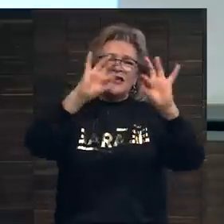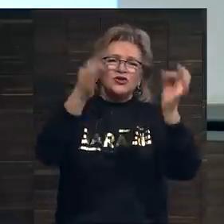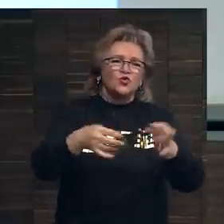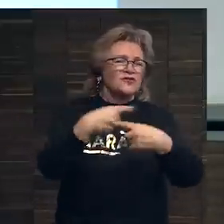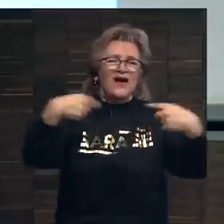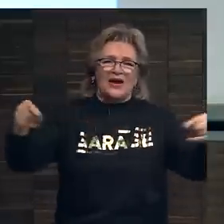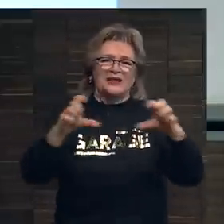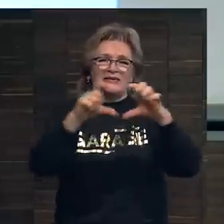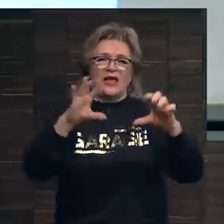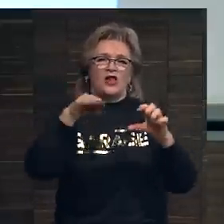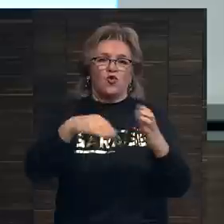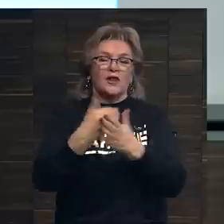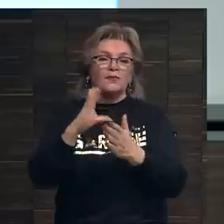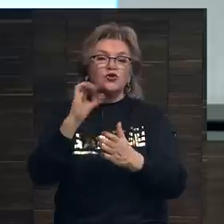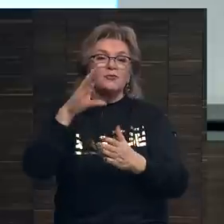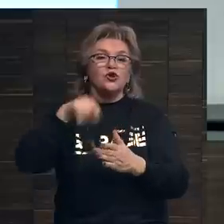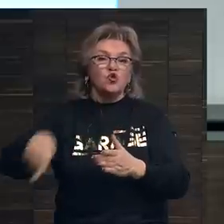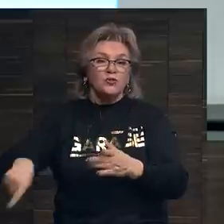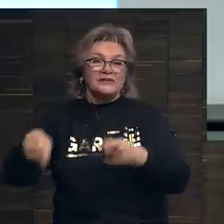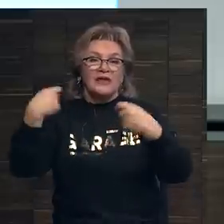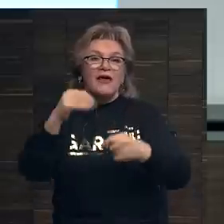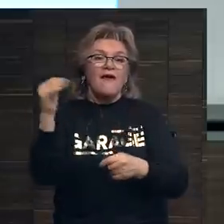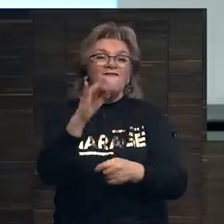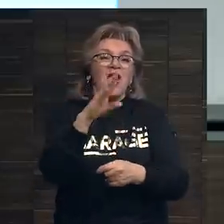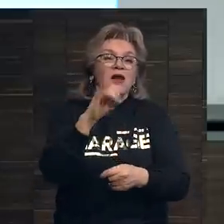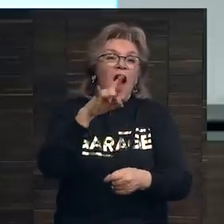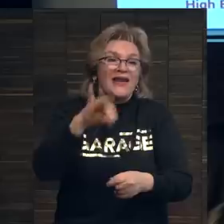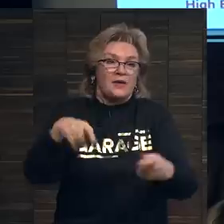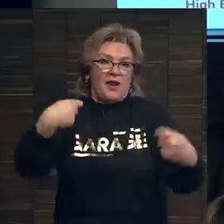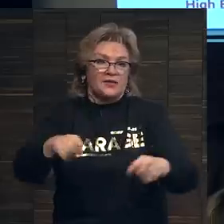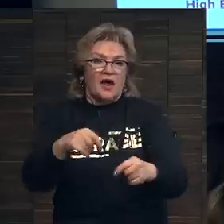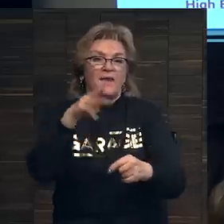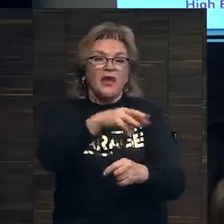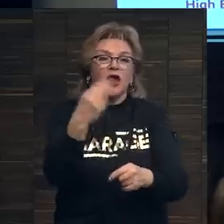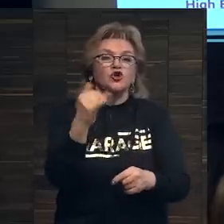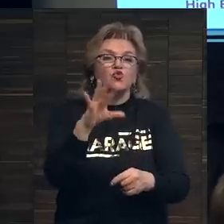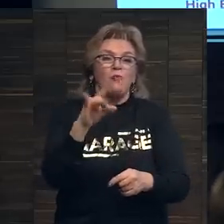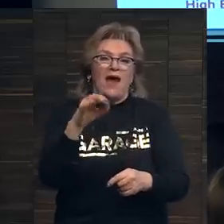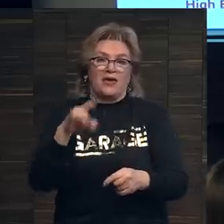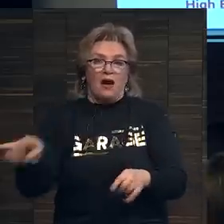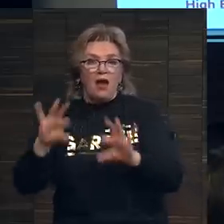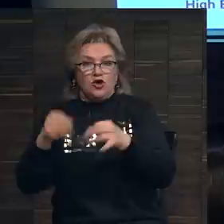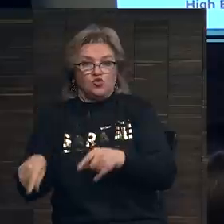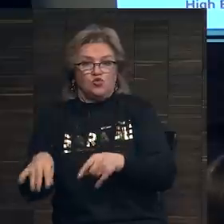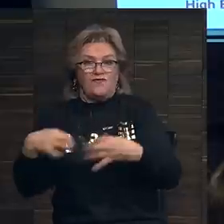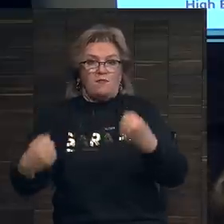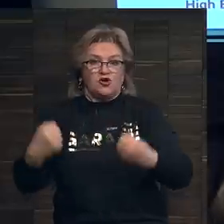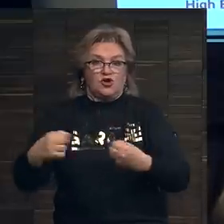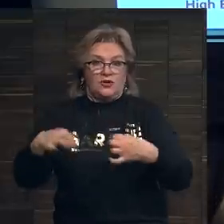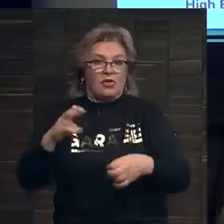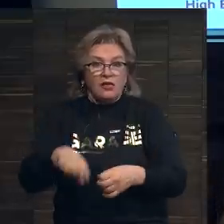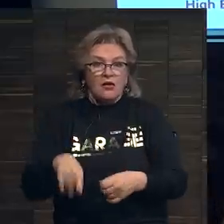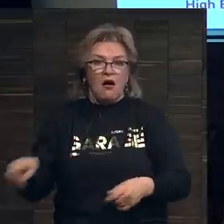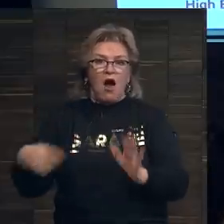Например, Содбис недавно продал машину Формулы-1 Феррари Михаэля Шумахера. Поведение это искусства или нет? Не знаю, но на